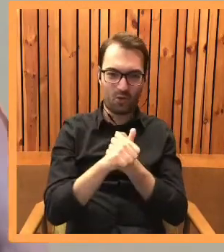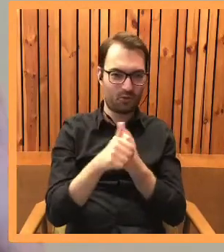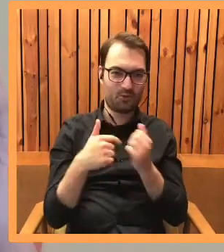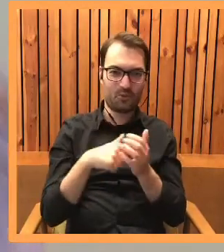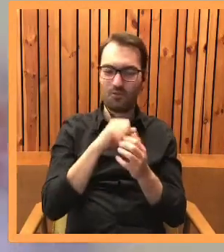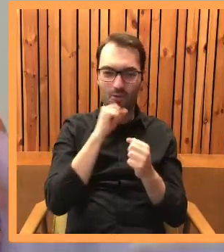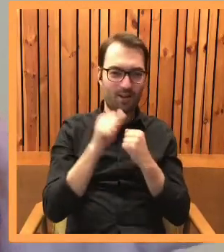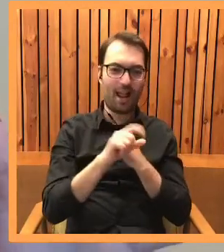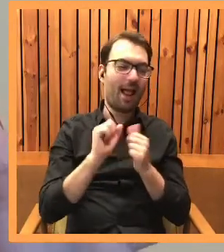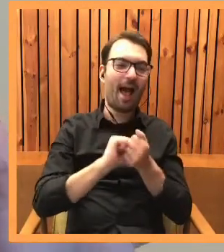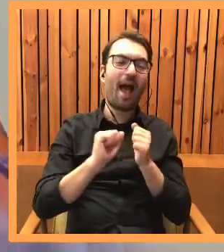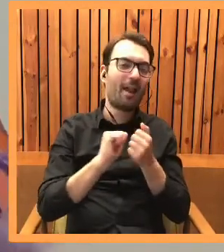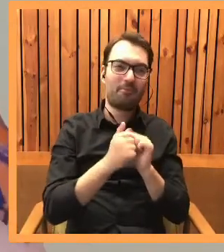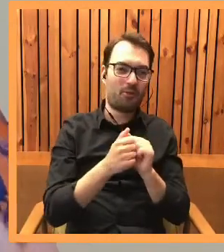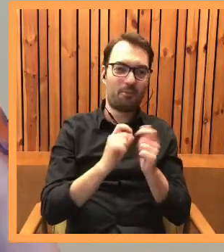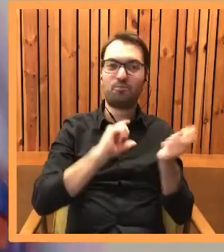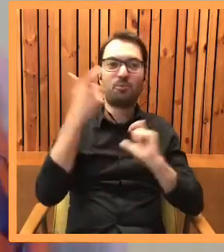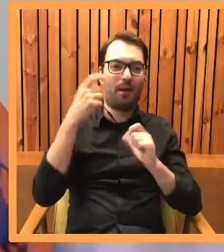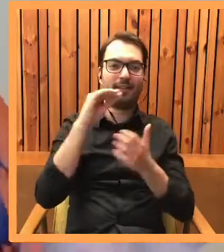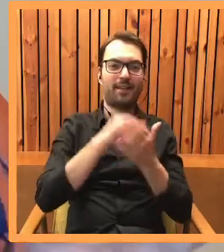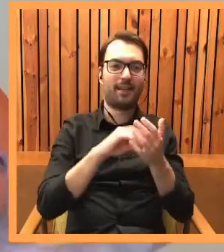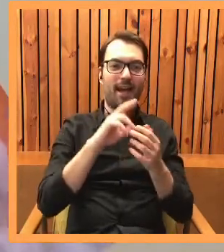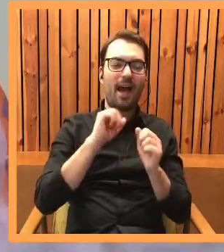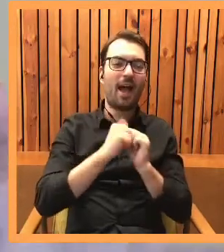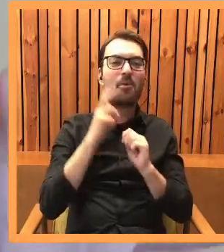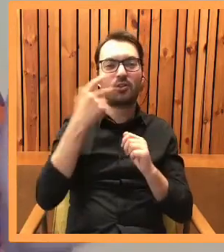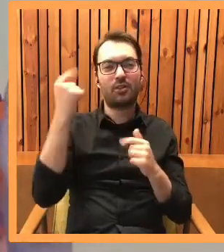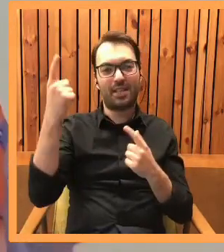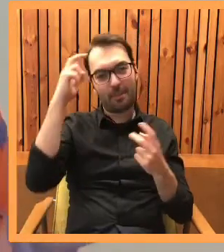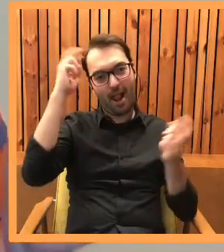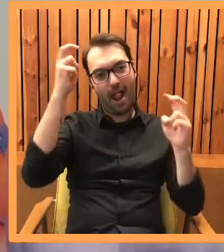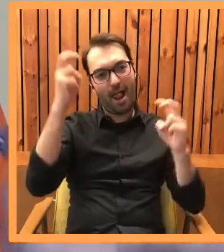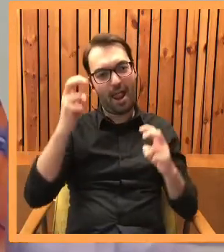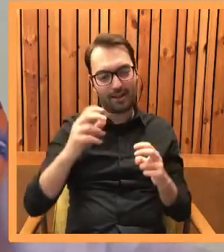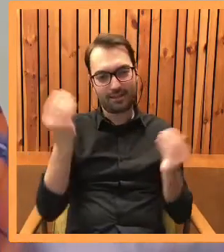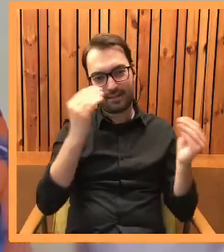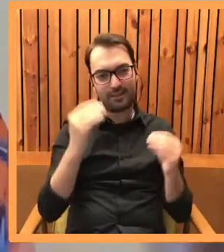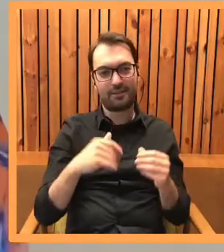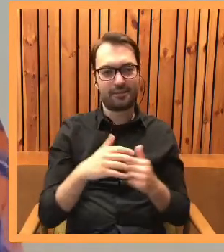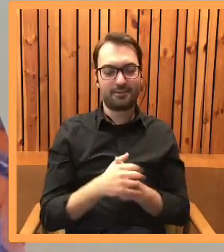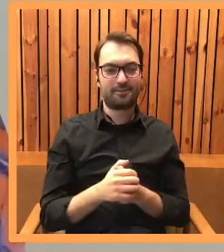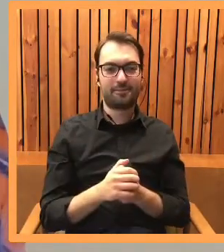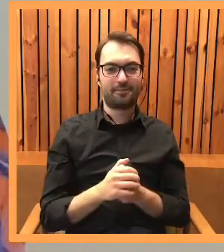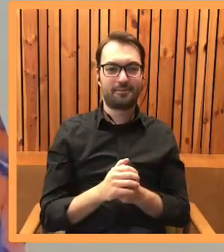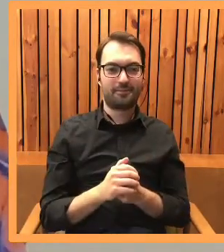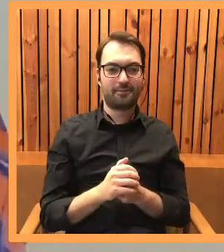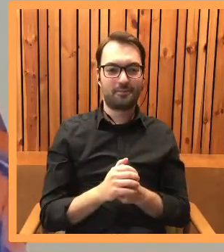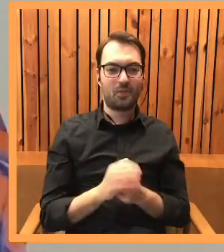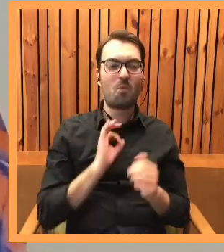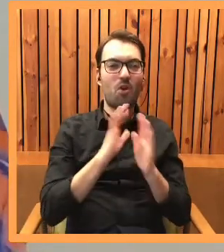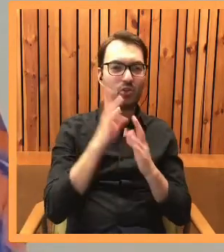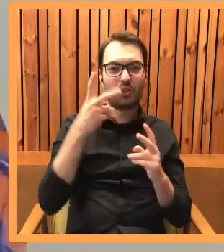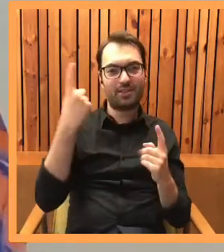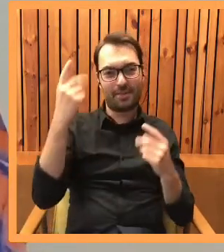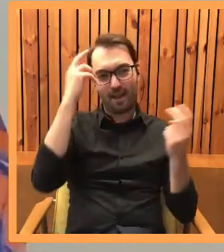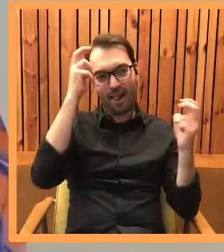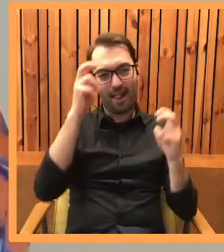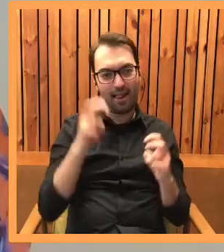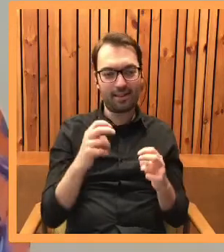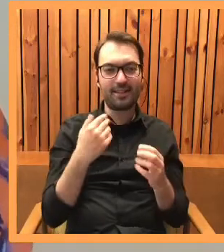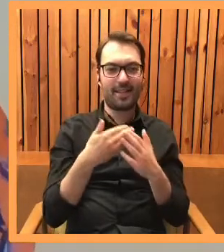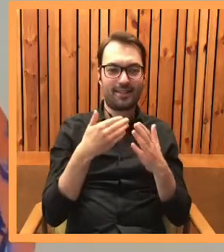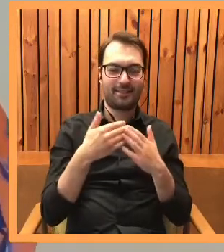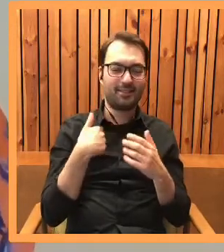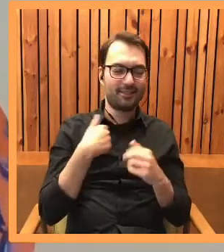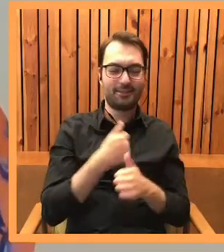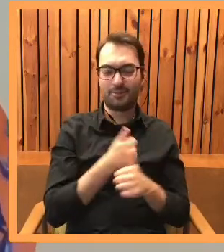Albo wyszło mi to zupełnie niechcące, albo ktoś dobudował jakąś inną historię do tego, co ja napisałam. Więc naprawdę